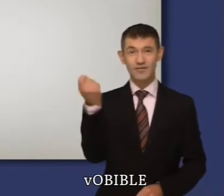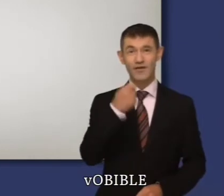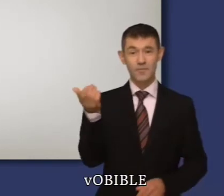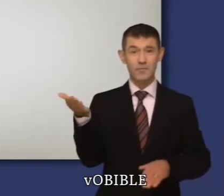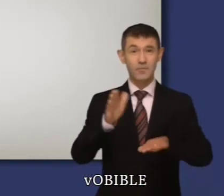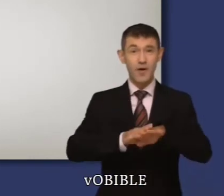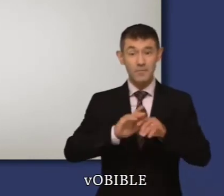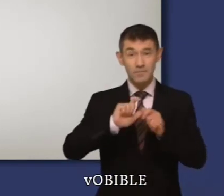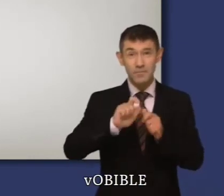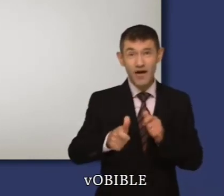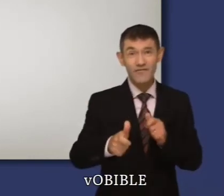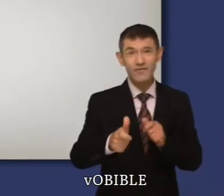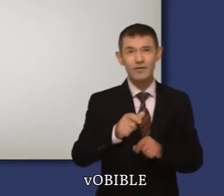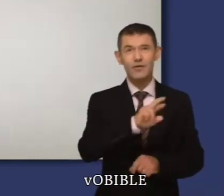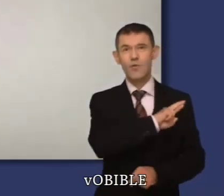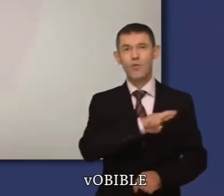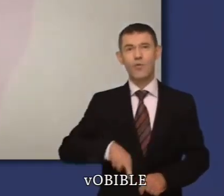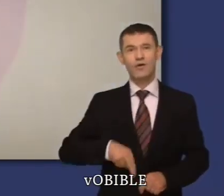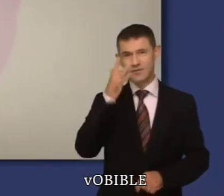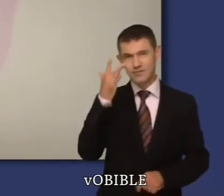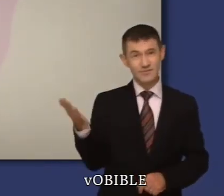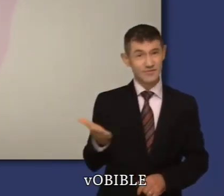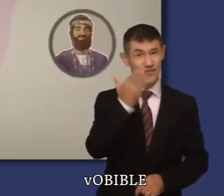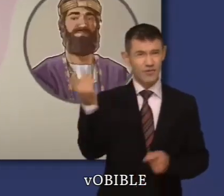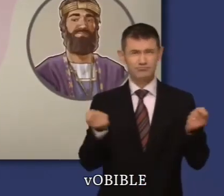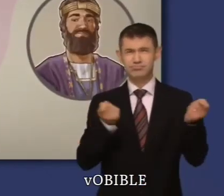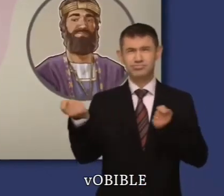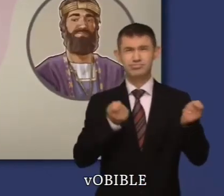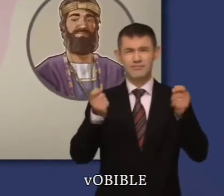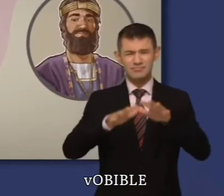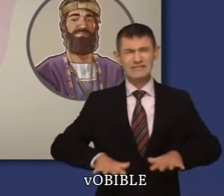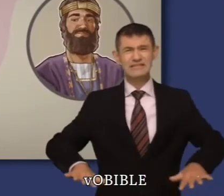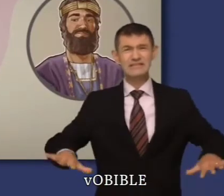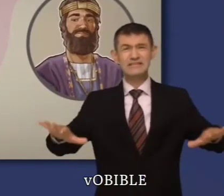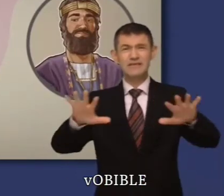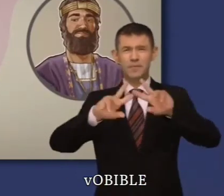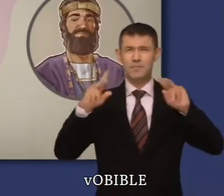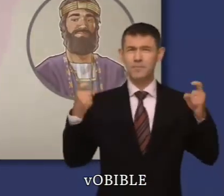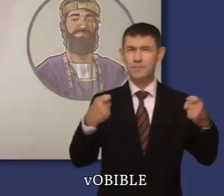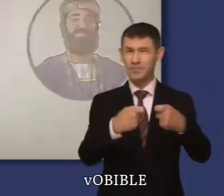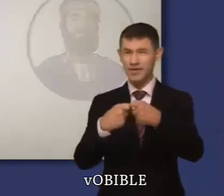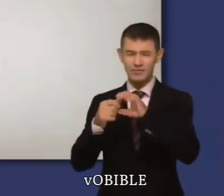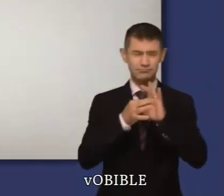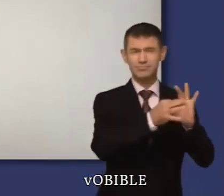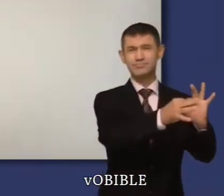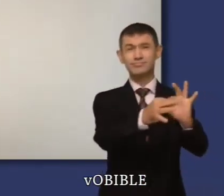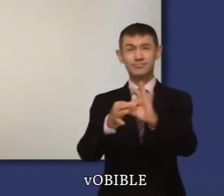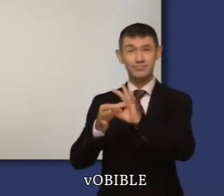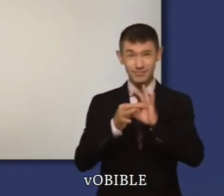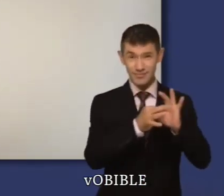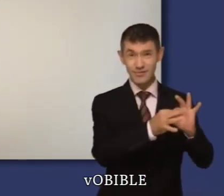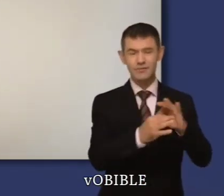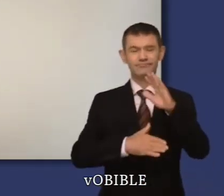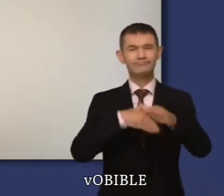partie du livre, après la mort du roi David, Israël connaît la paix et la prospérité sous le règne du roi Salomon. Mais dans la